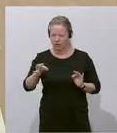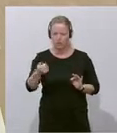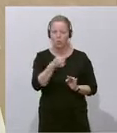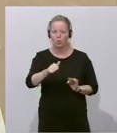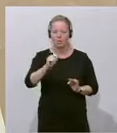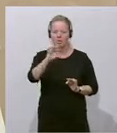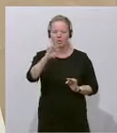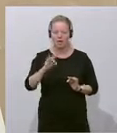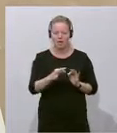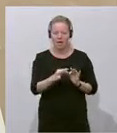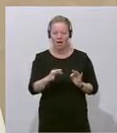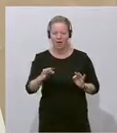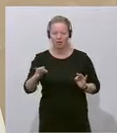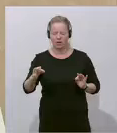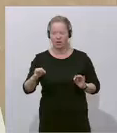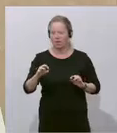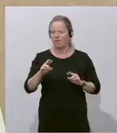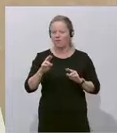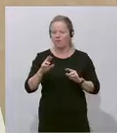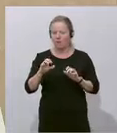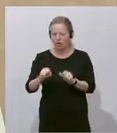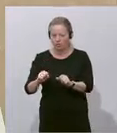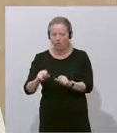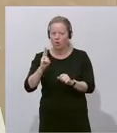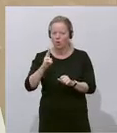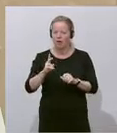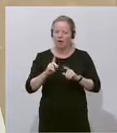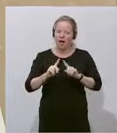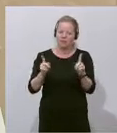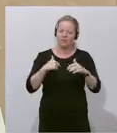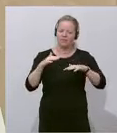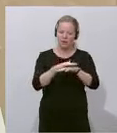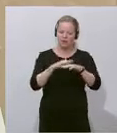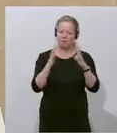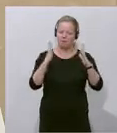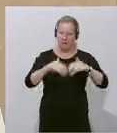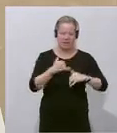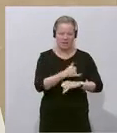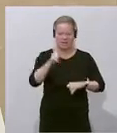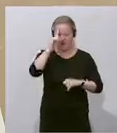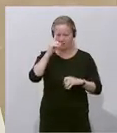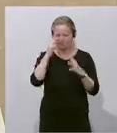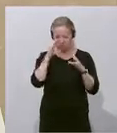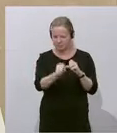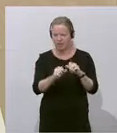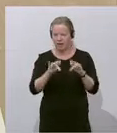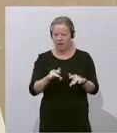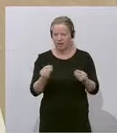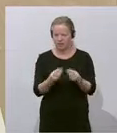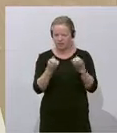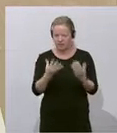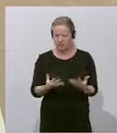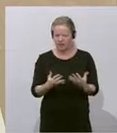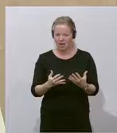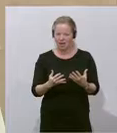beansprucht hat, weil dann wäre das Netz in der ÖVP zusammengebrochen und jeder hätte gleich gewusst, da ist was passiert. Solche Angriffe, solche